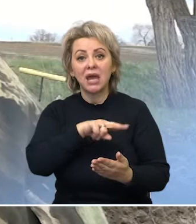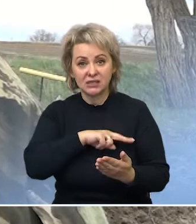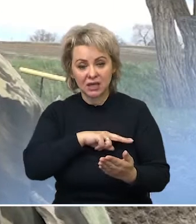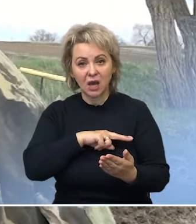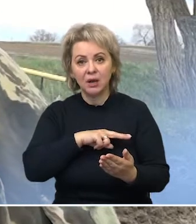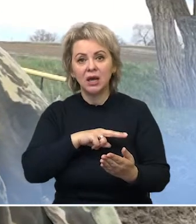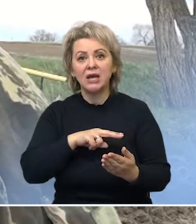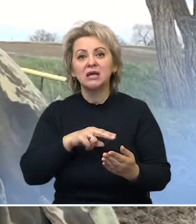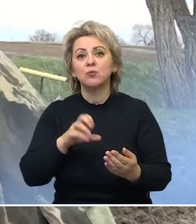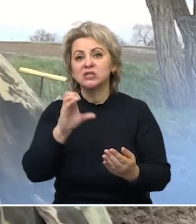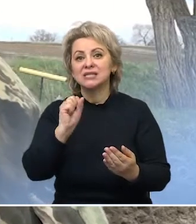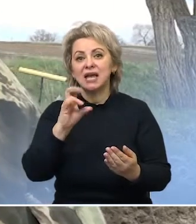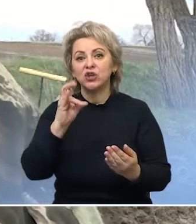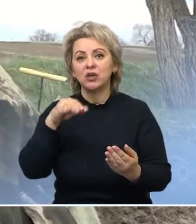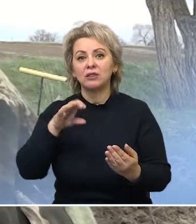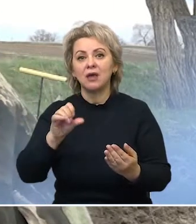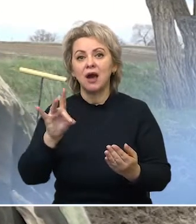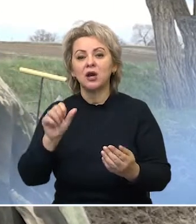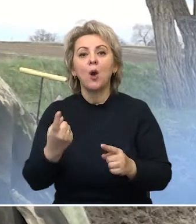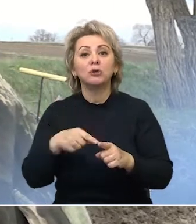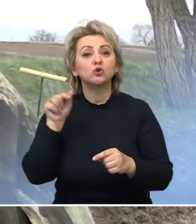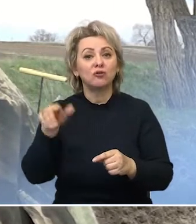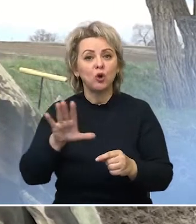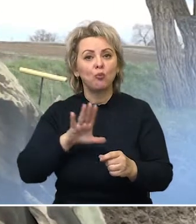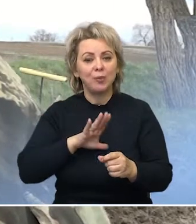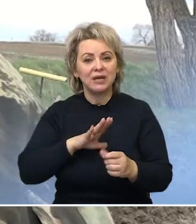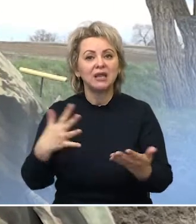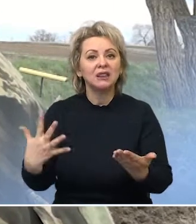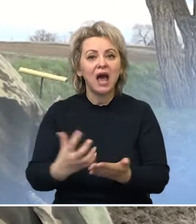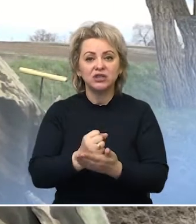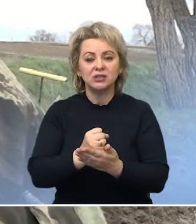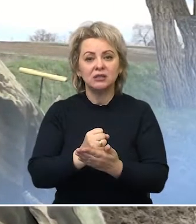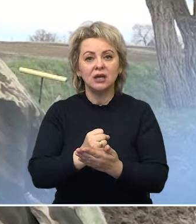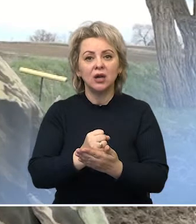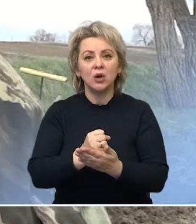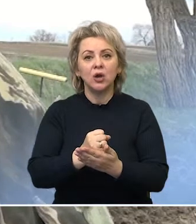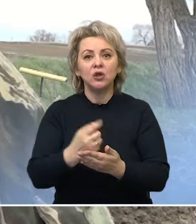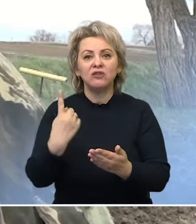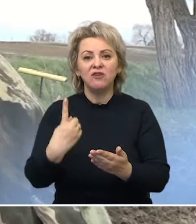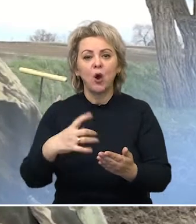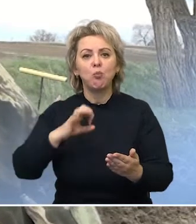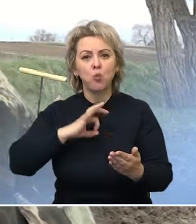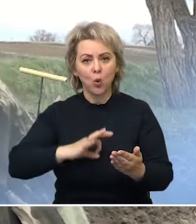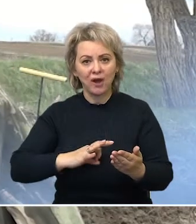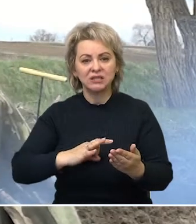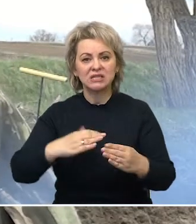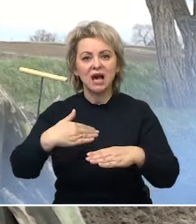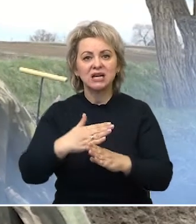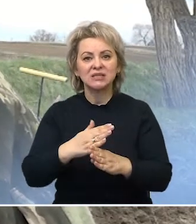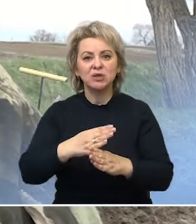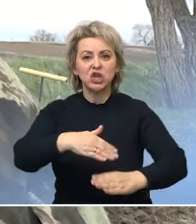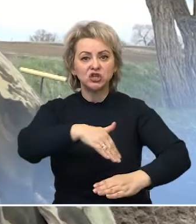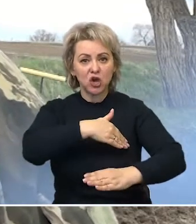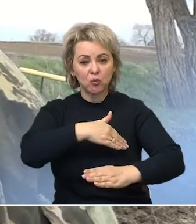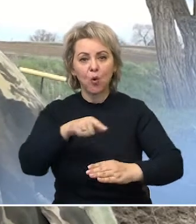санитаром, потому что при нем были найдены помимо двух пуговиц разбитый термометр